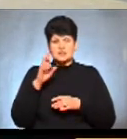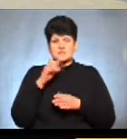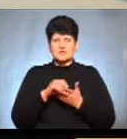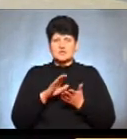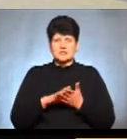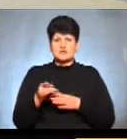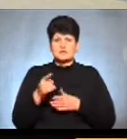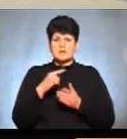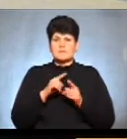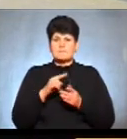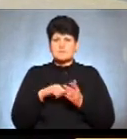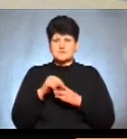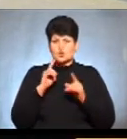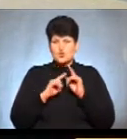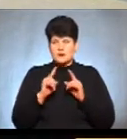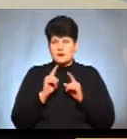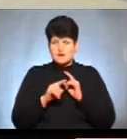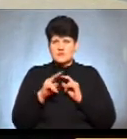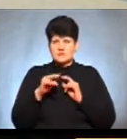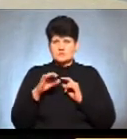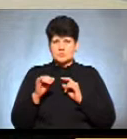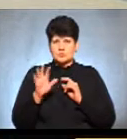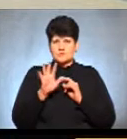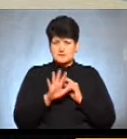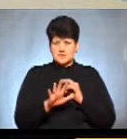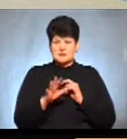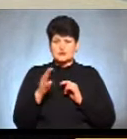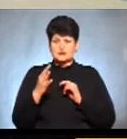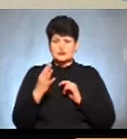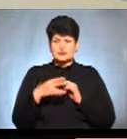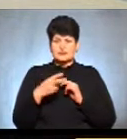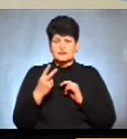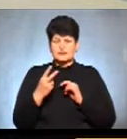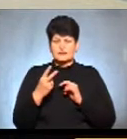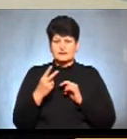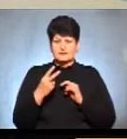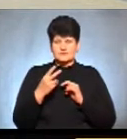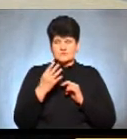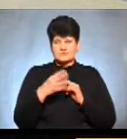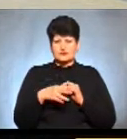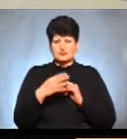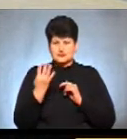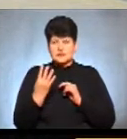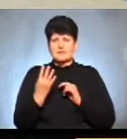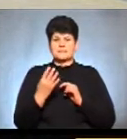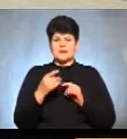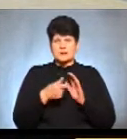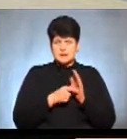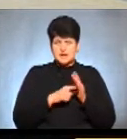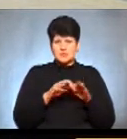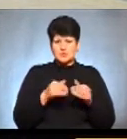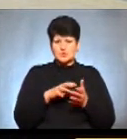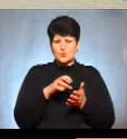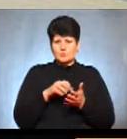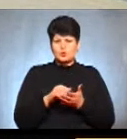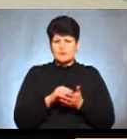міської ради Листопадова 5, Кабінету 42-44 написати заяву і надати копії таких документів, як